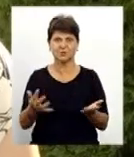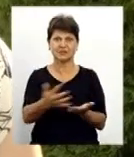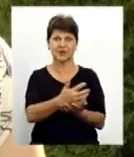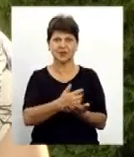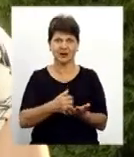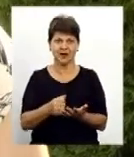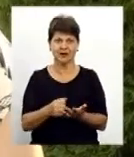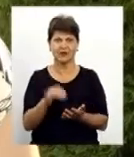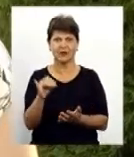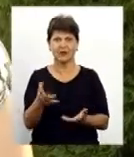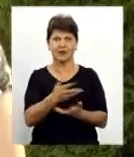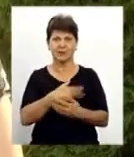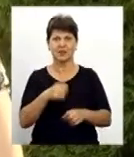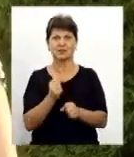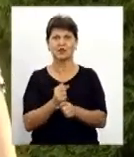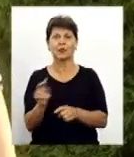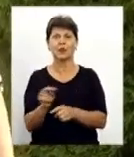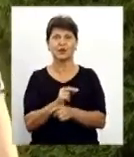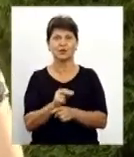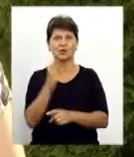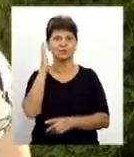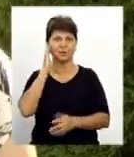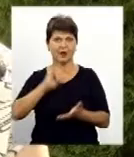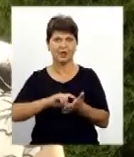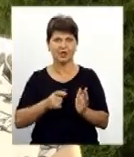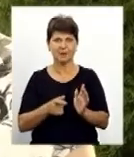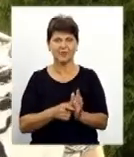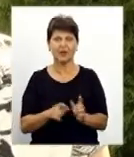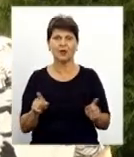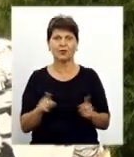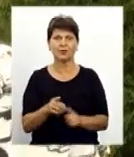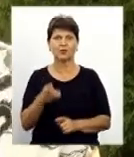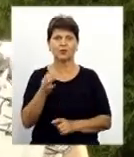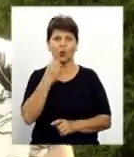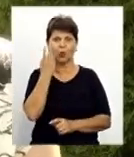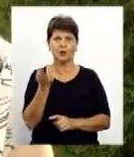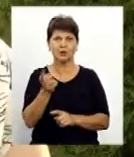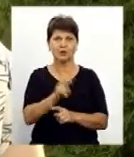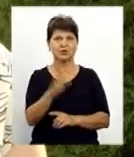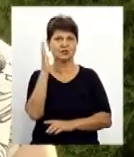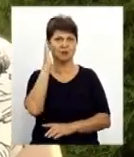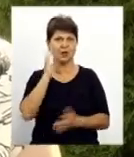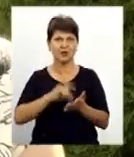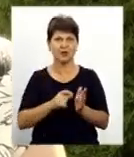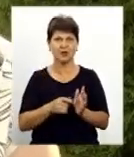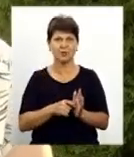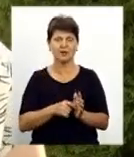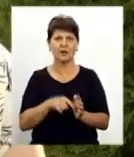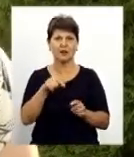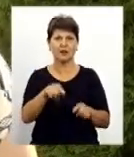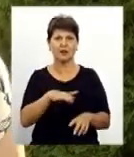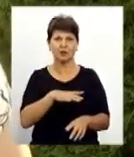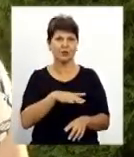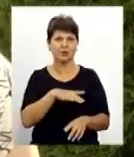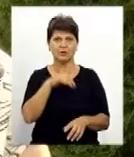і ми зробимо ремонт у спальній кімнаті, тому що коли ми прийшли до спальної кімнати, то вона була з явними